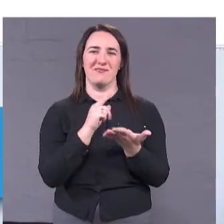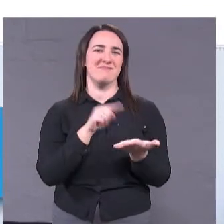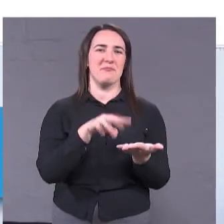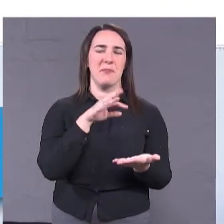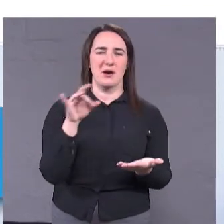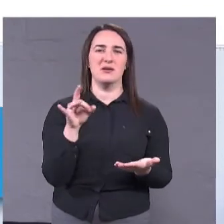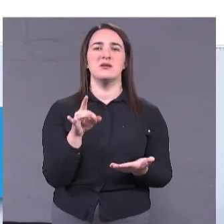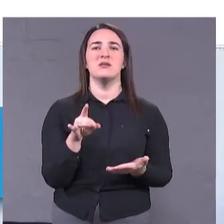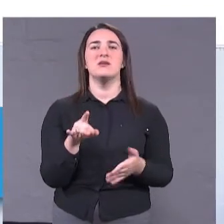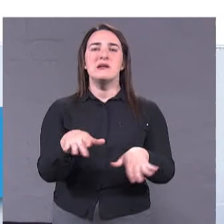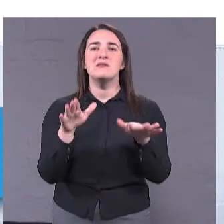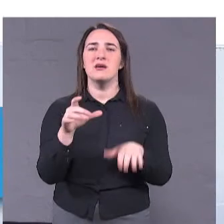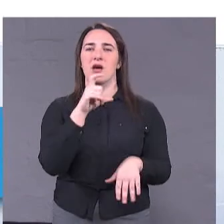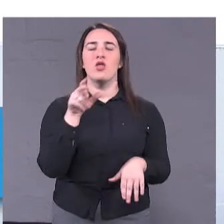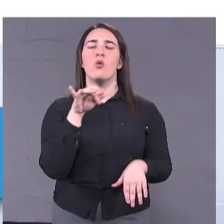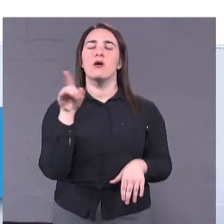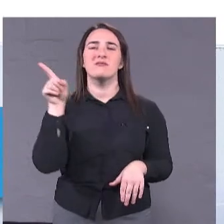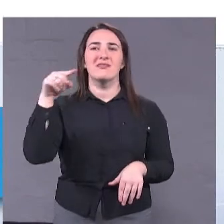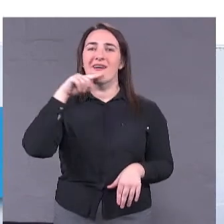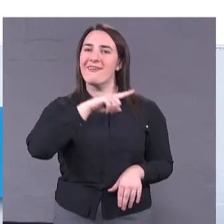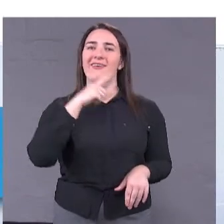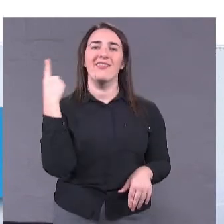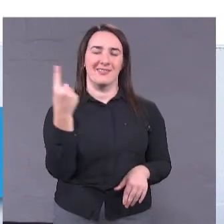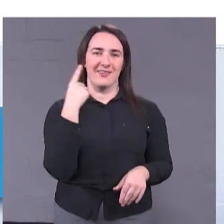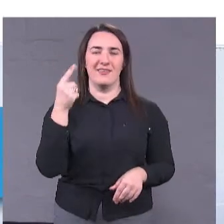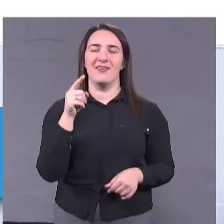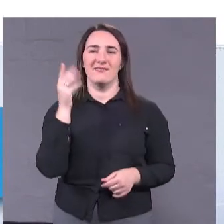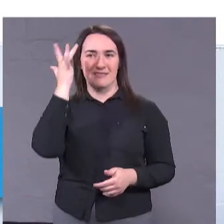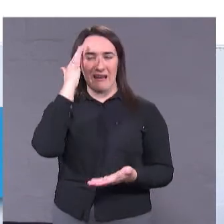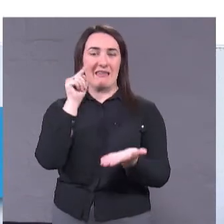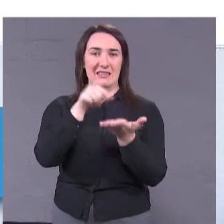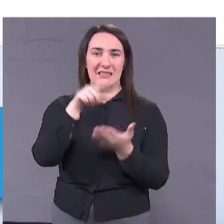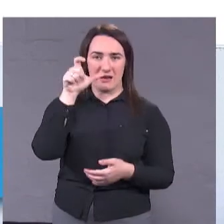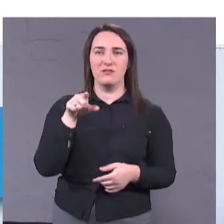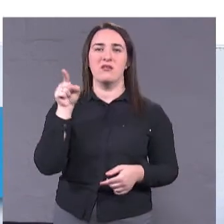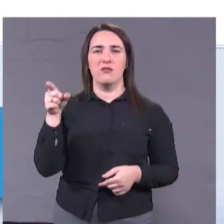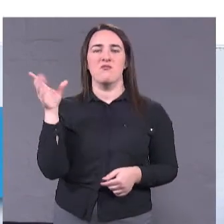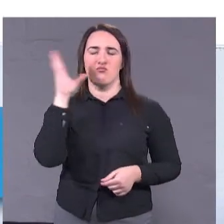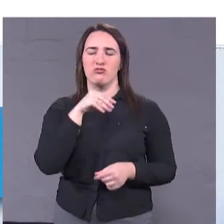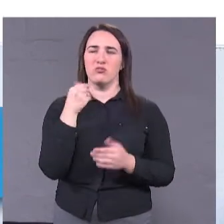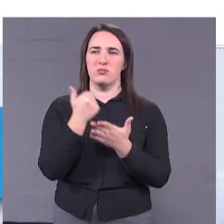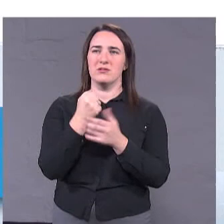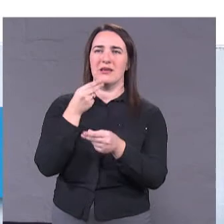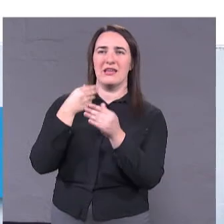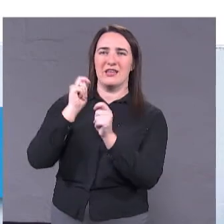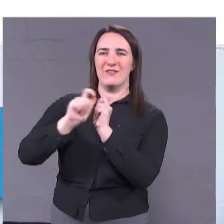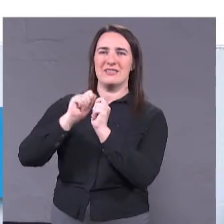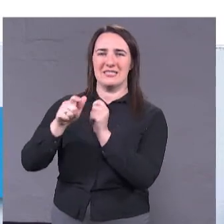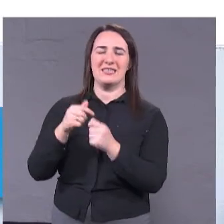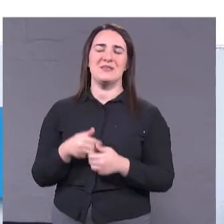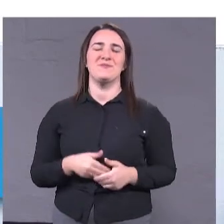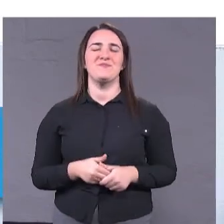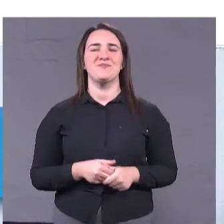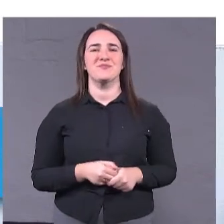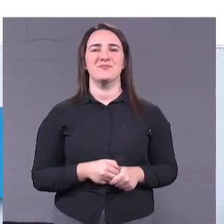Едуард Гурвиц – це единственный кандидат, який може реалізувати проєкт. І приєдна тем, що ви знаєте,